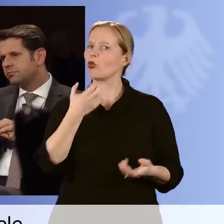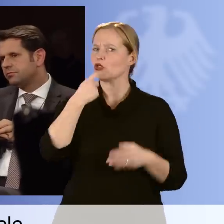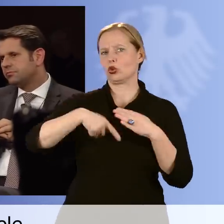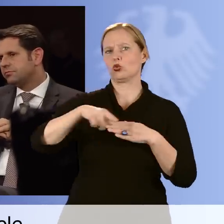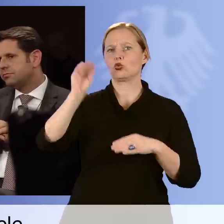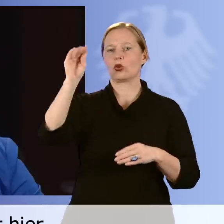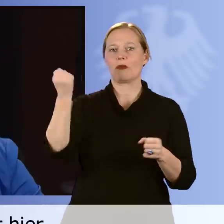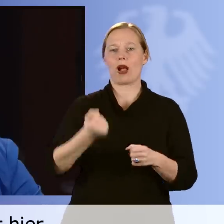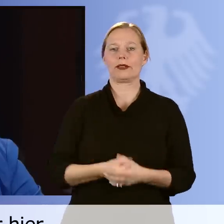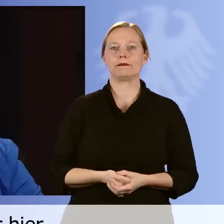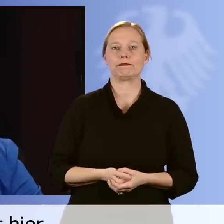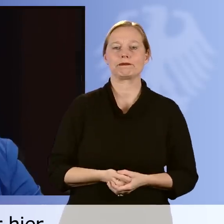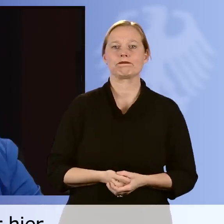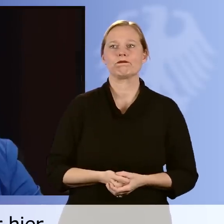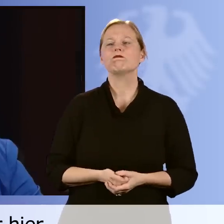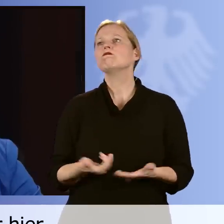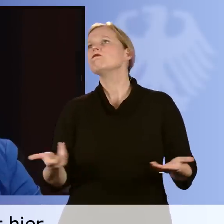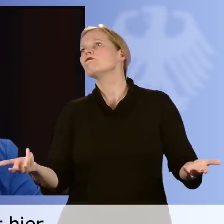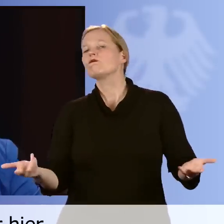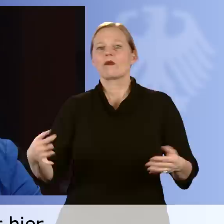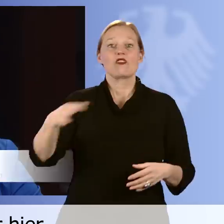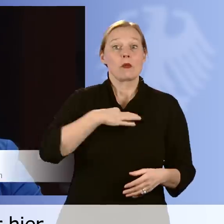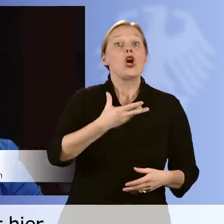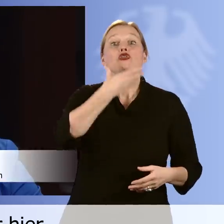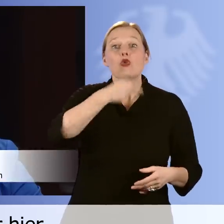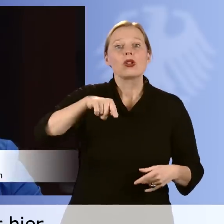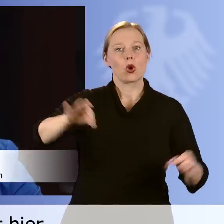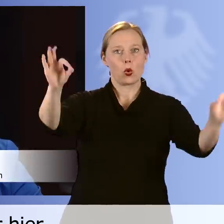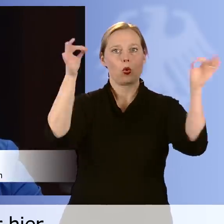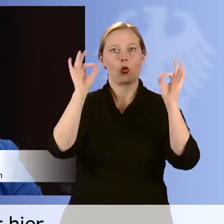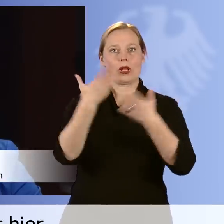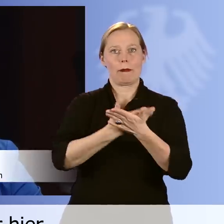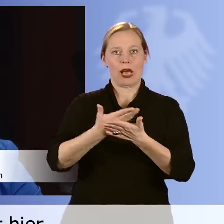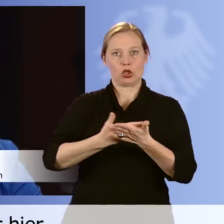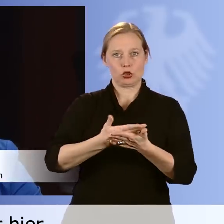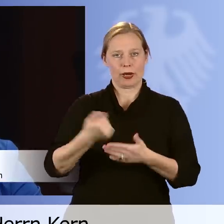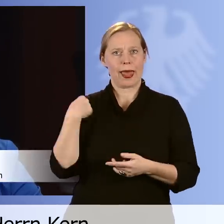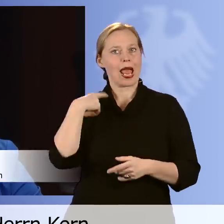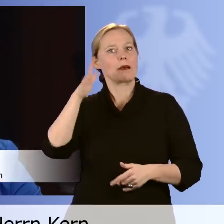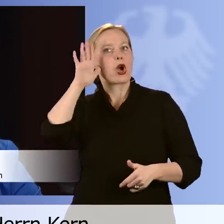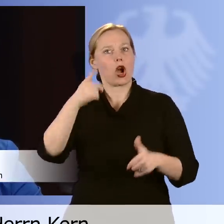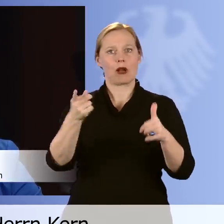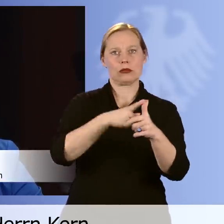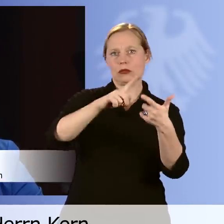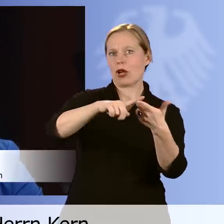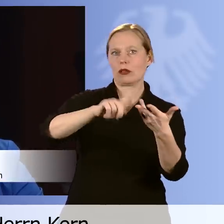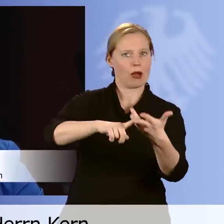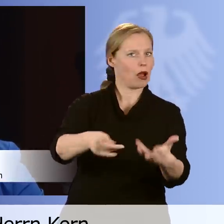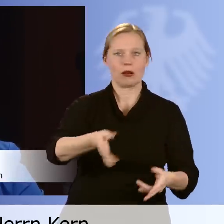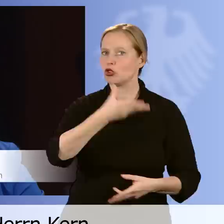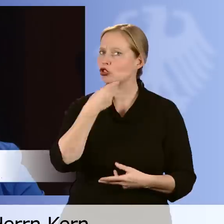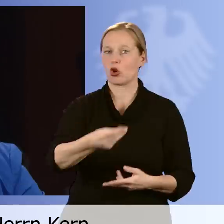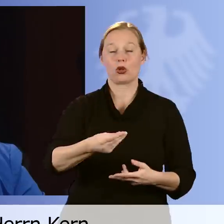Verena Wentele. Ich finde schön, gute Beispiele hier zu haben, wie Frau Boulders-Ötzemir, wie Herrn Kern und Herrn Keune.